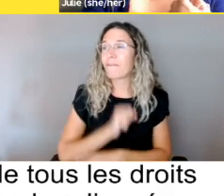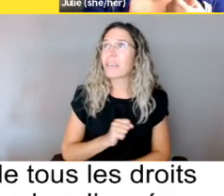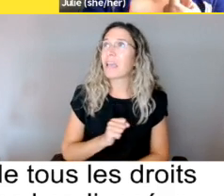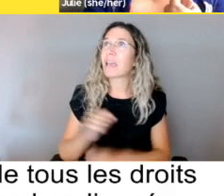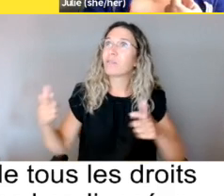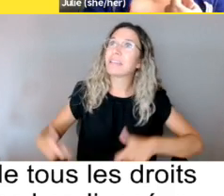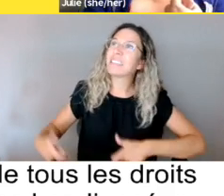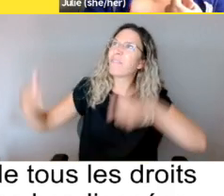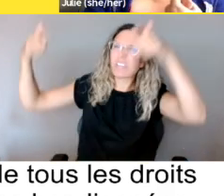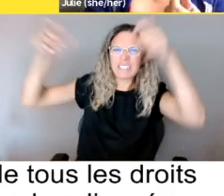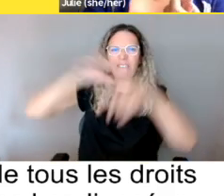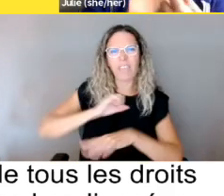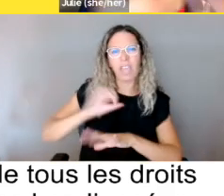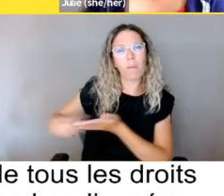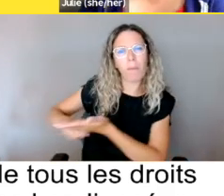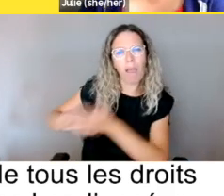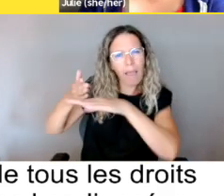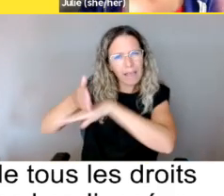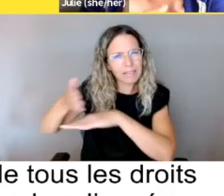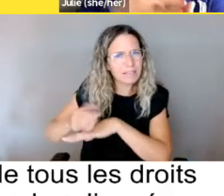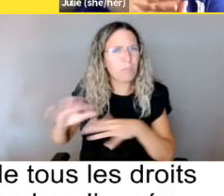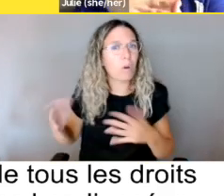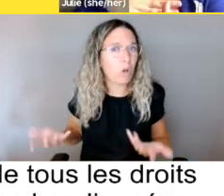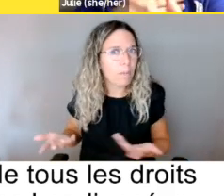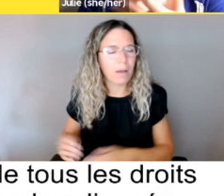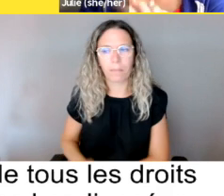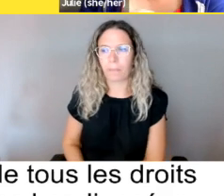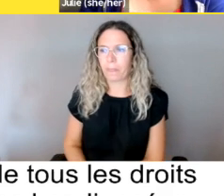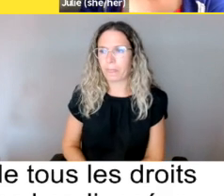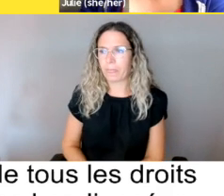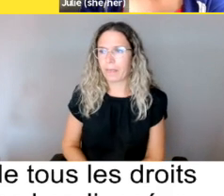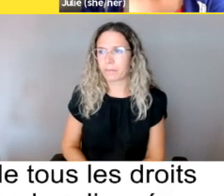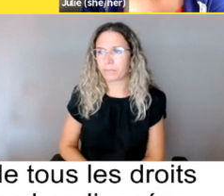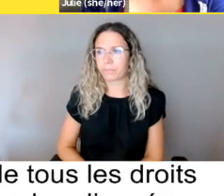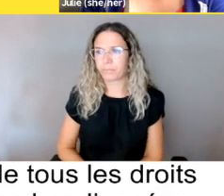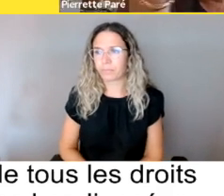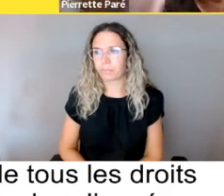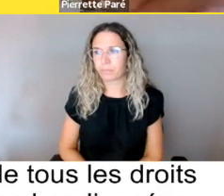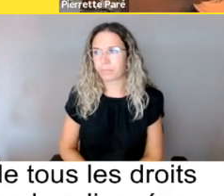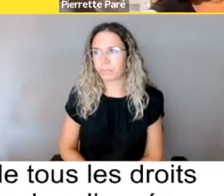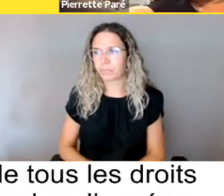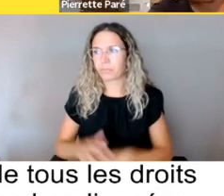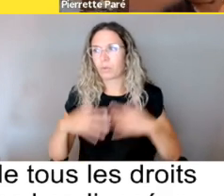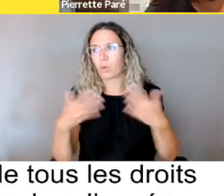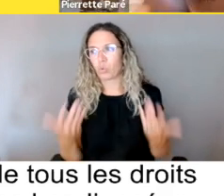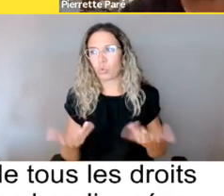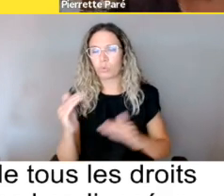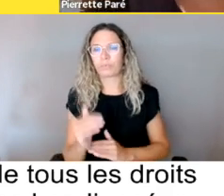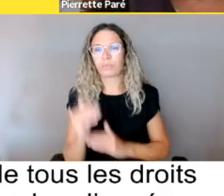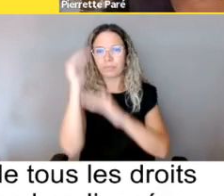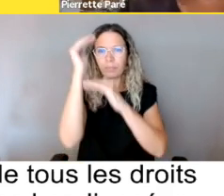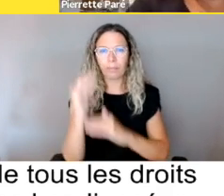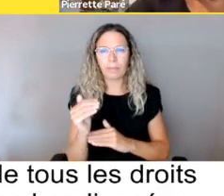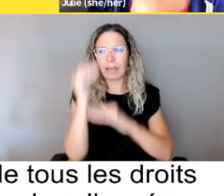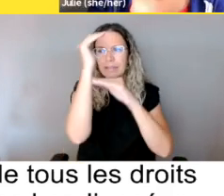édifice ou dans les ascenseurs,